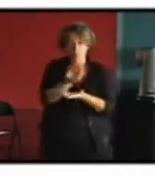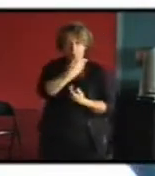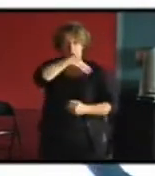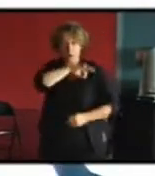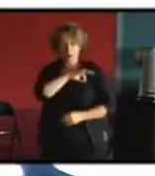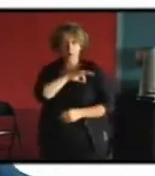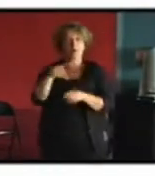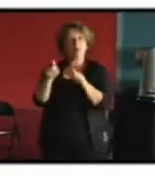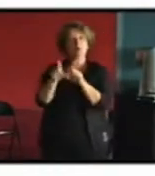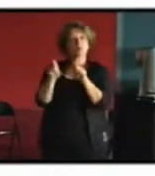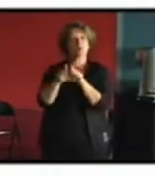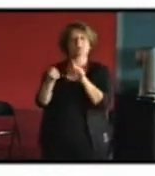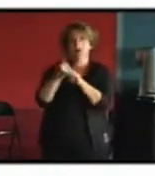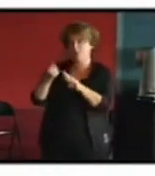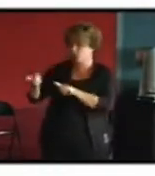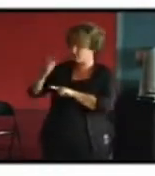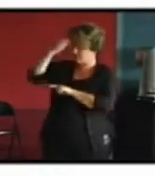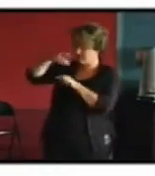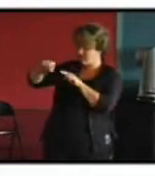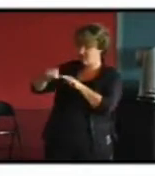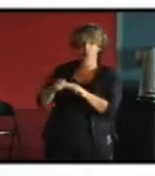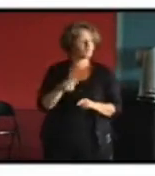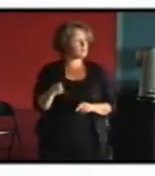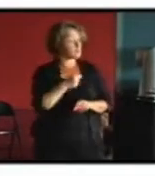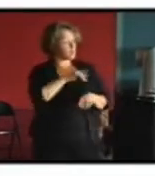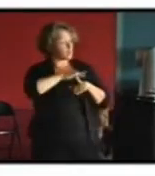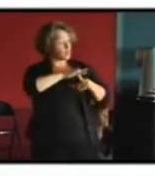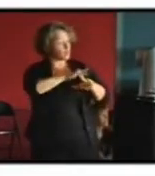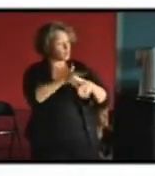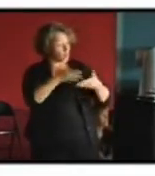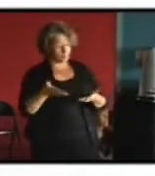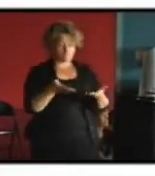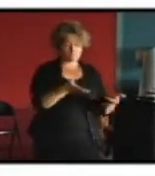intérêt à faire la preuve qu'ils savent le faire de façon comment dire